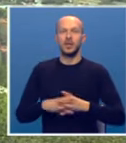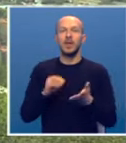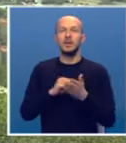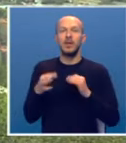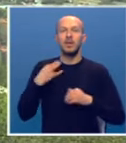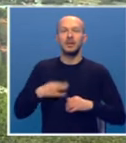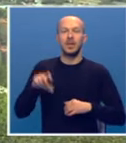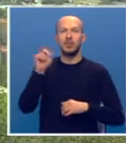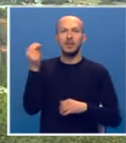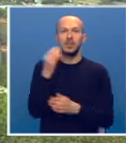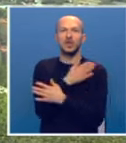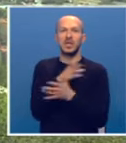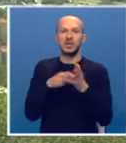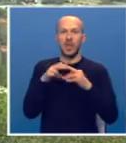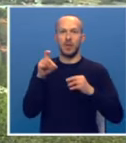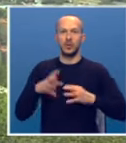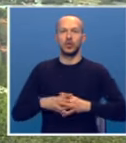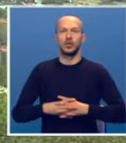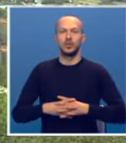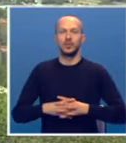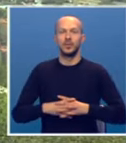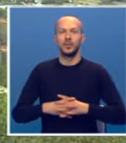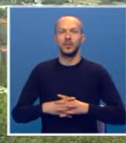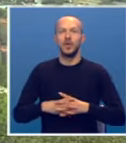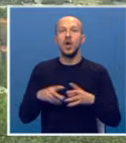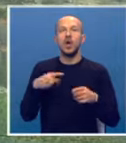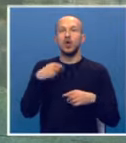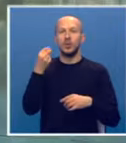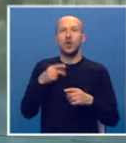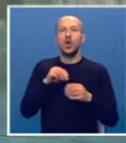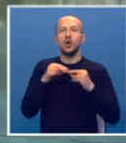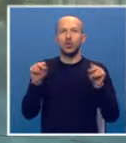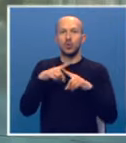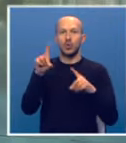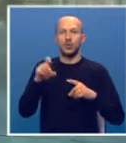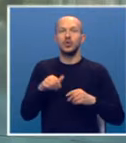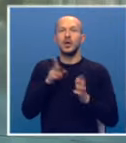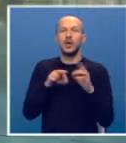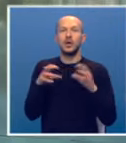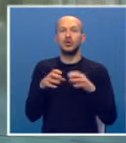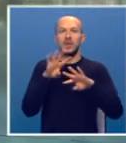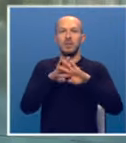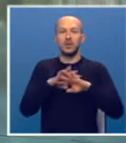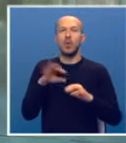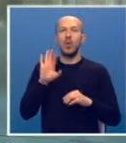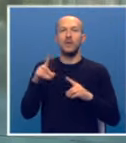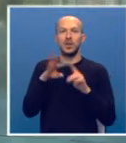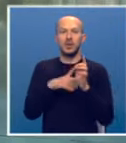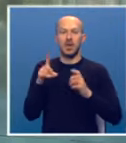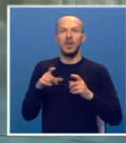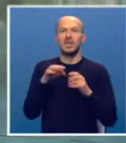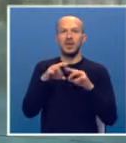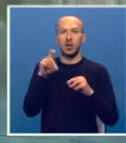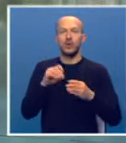izjavila je predsjednica Republike Srpske Željka Cvijanović. Komentarišuće oglašavanje Turkovićeve na društvenim mrežama o ovoj temi,